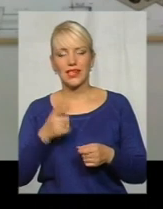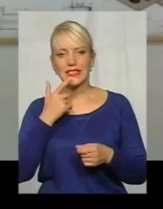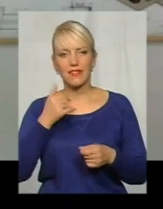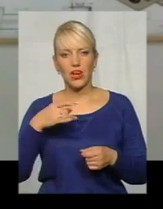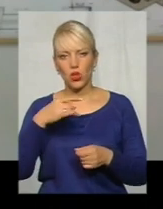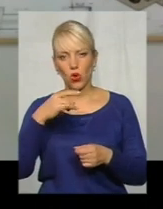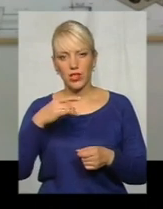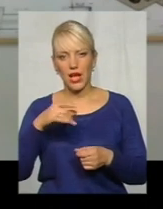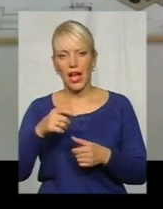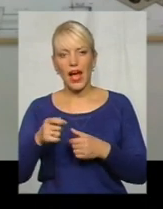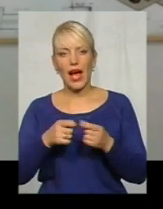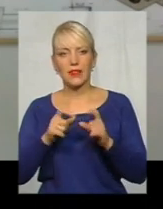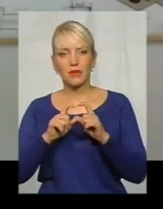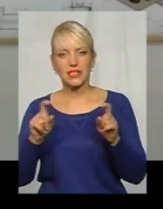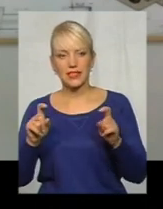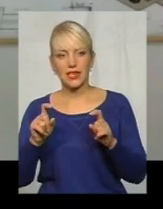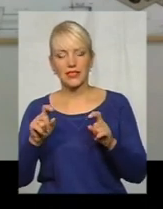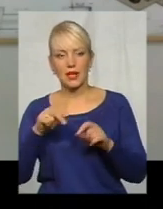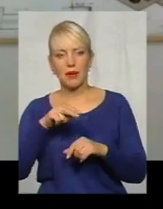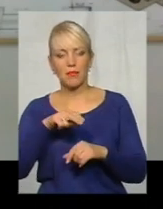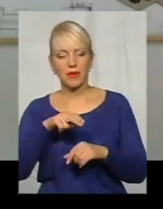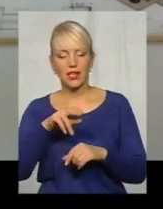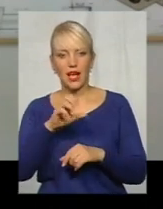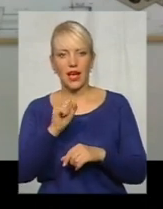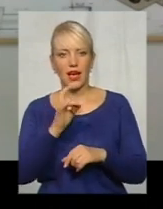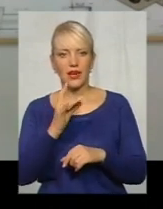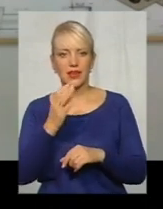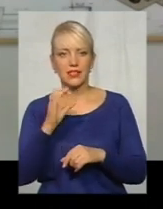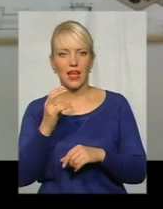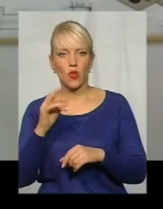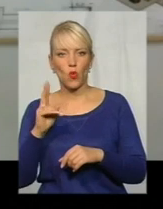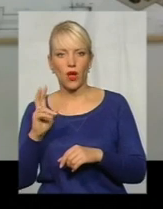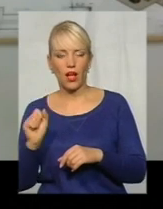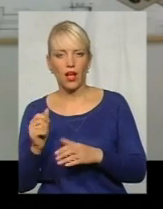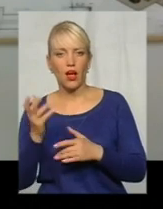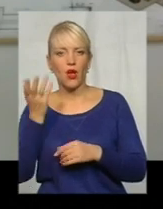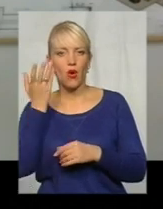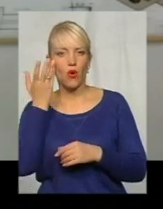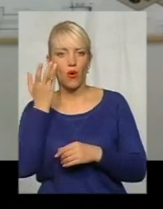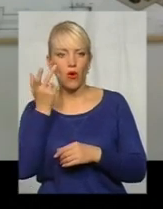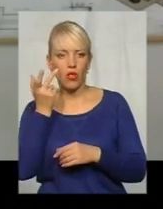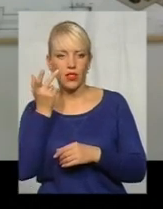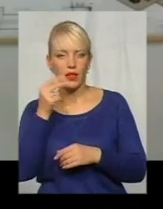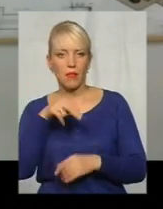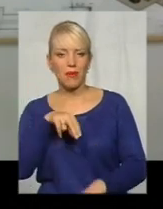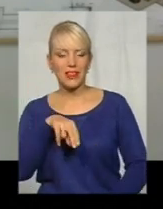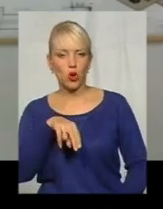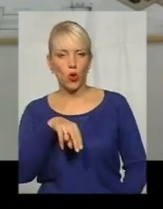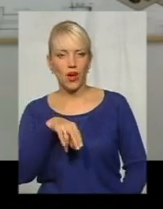адміністрації Петра Арценюка. Коли Петро